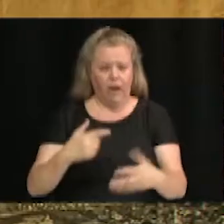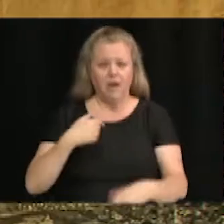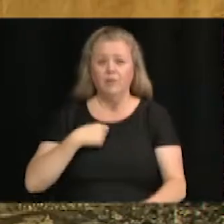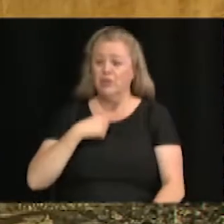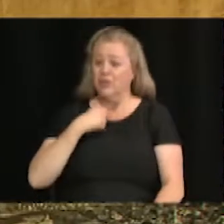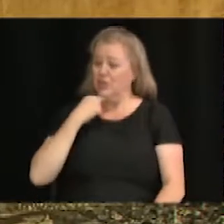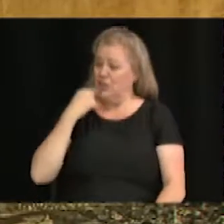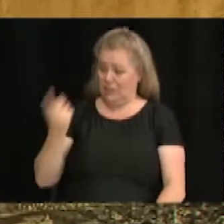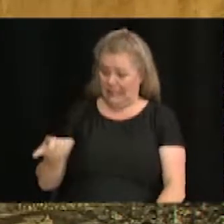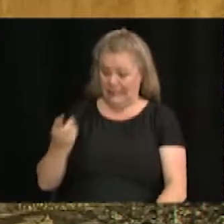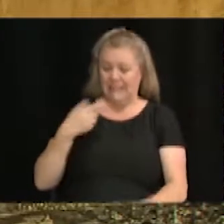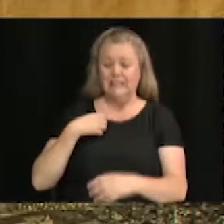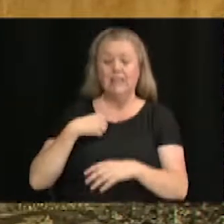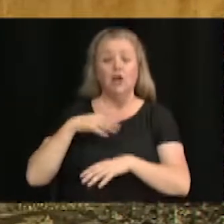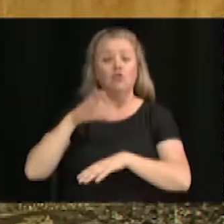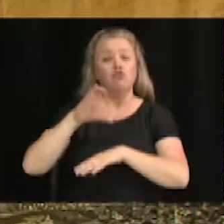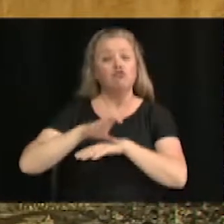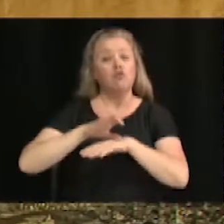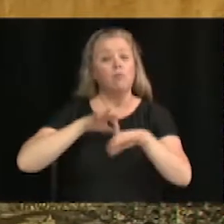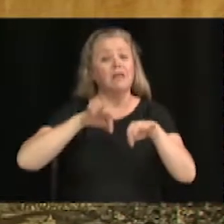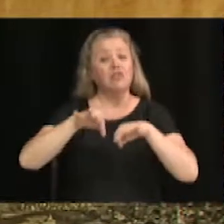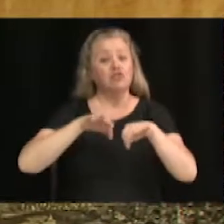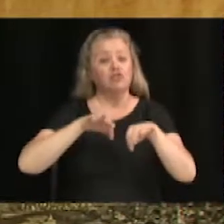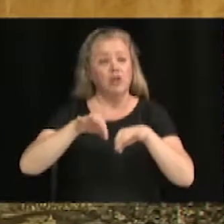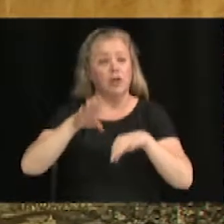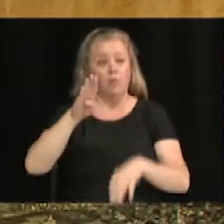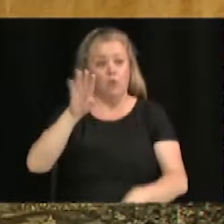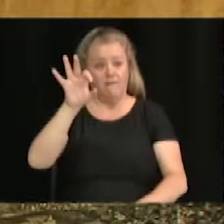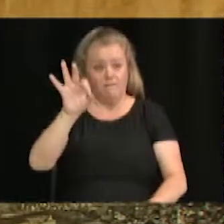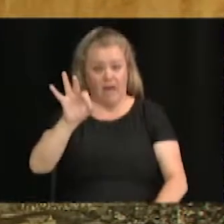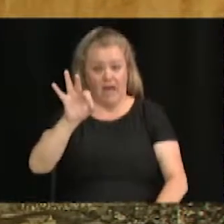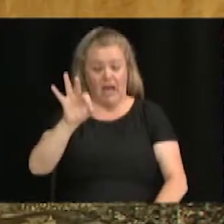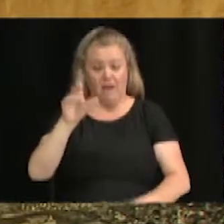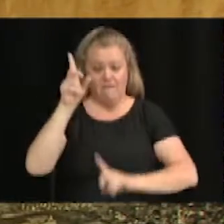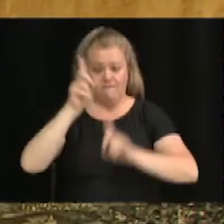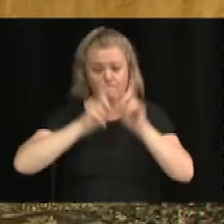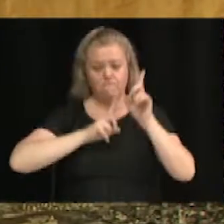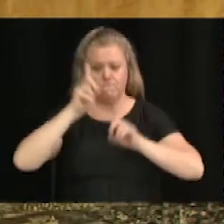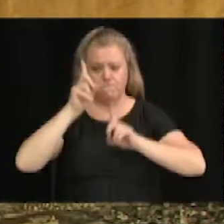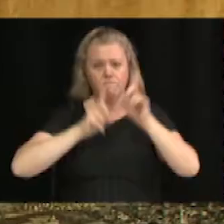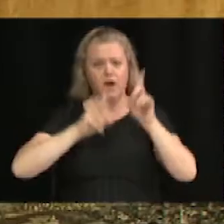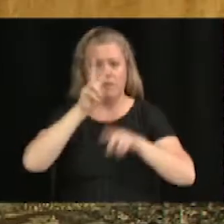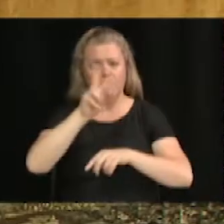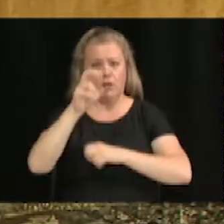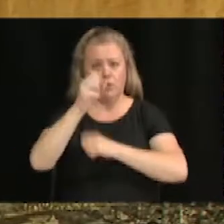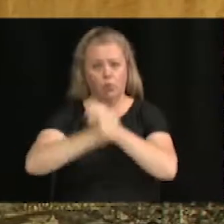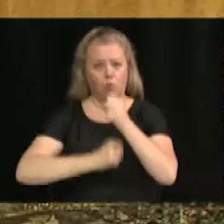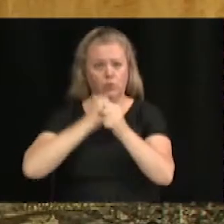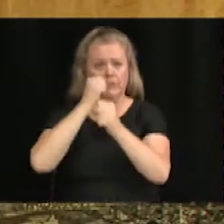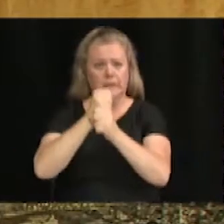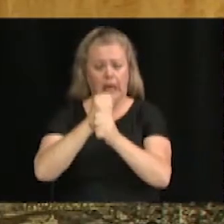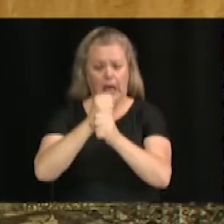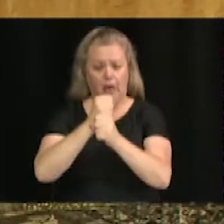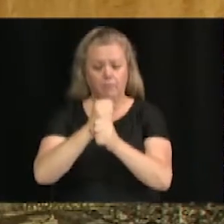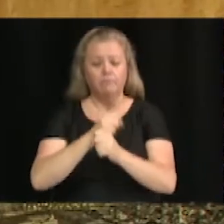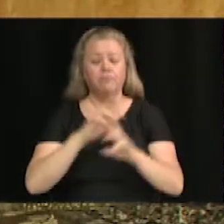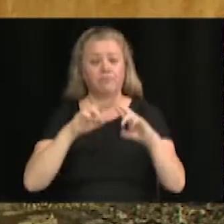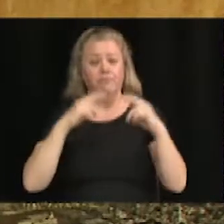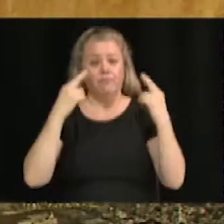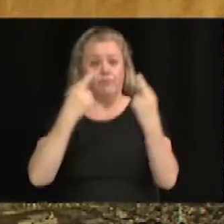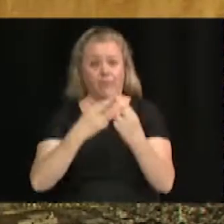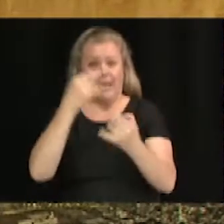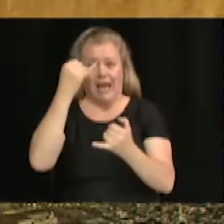club d'échecs des Bois-Francs, dont je suis le président fondateur, il y a 22 ans, on fêtait notre 22e. À la fin de la séance, il est venu me voir dans